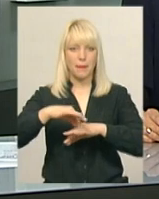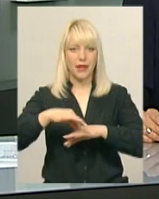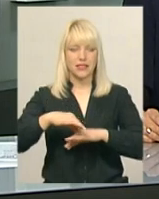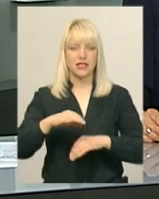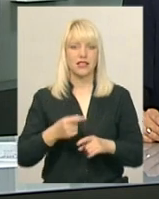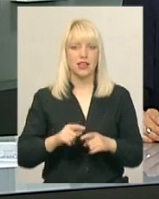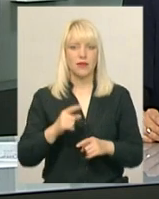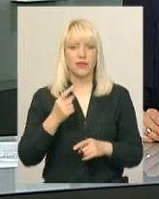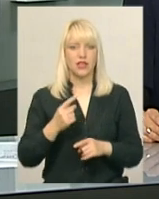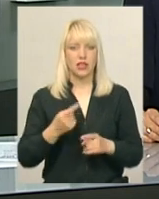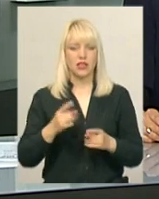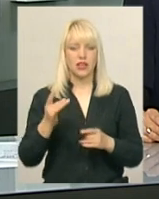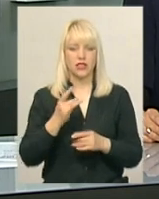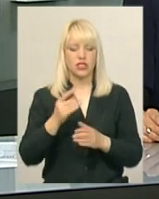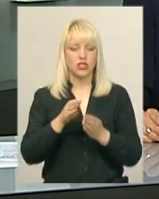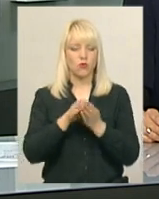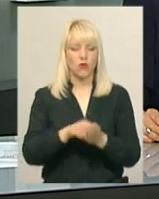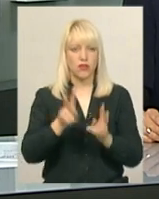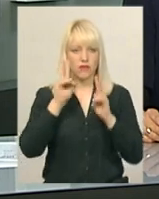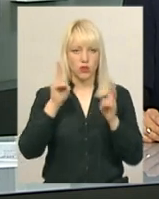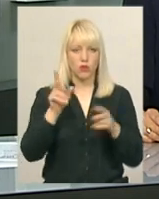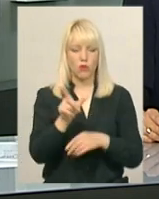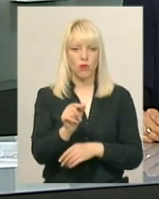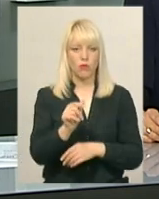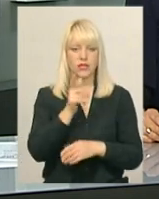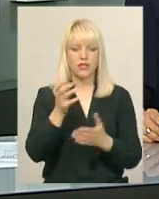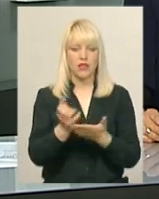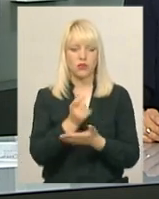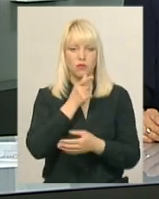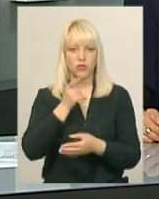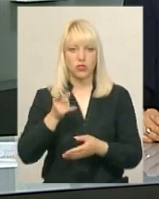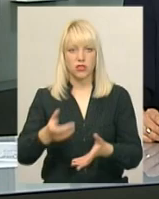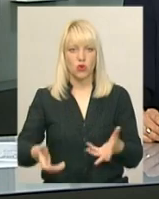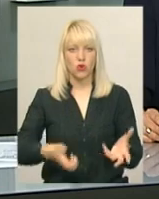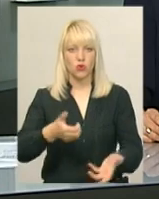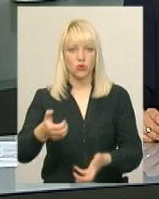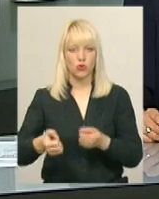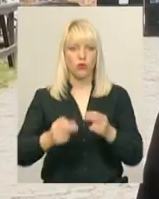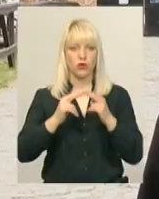'єти – єдину річ поховання невідомої пари, знайденої під час розкопок на території замку.